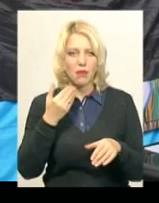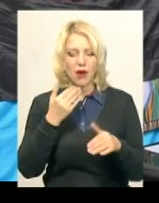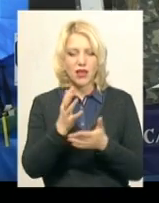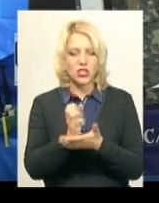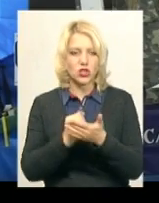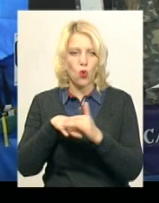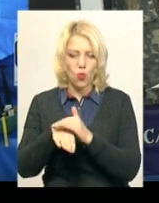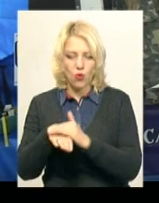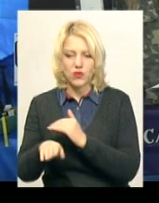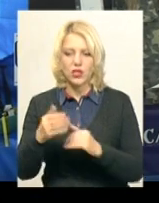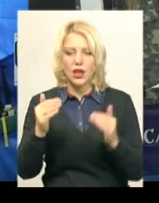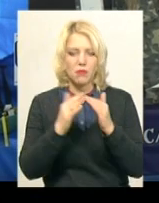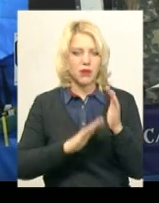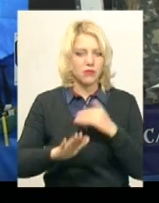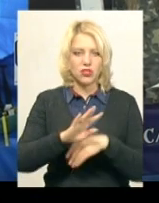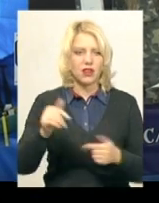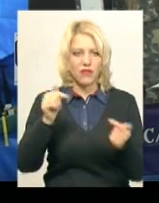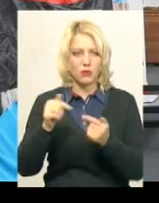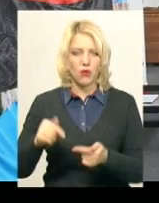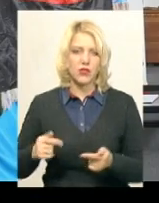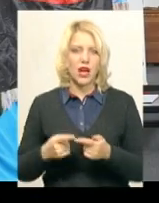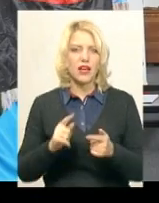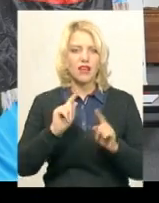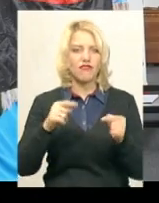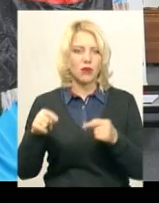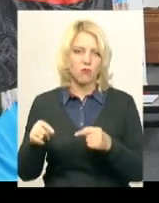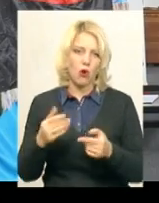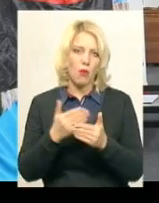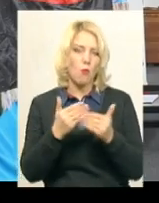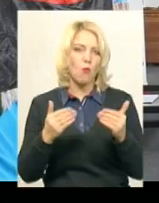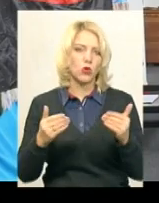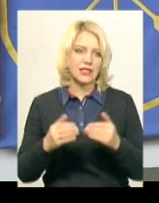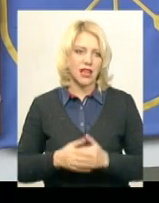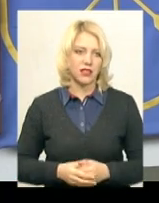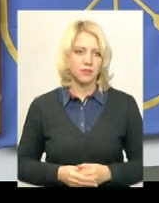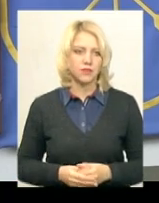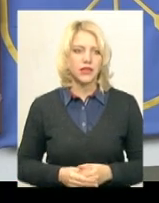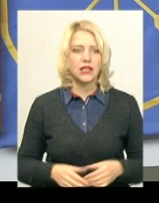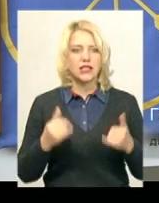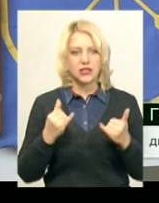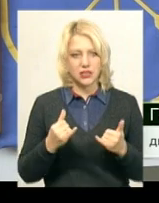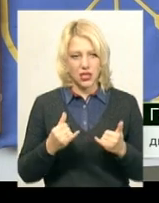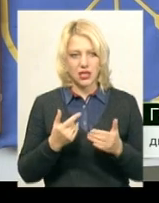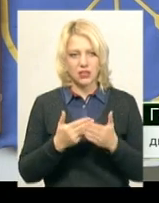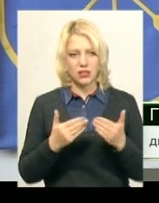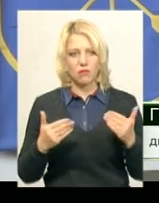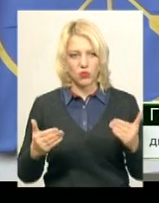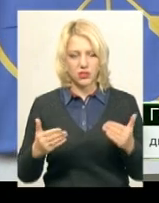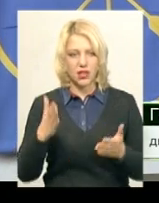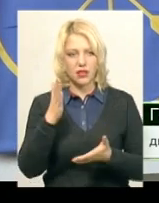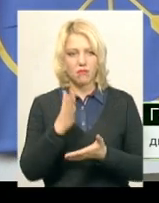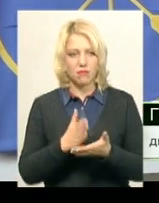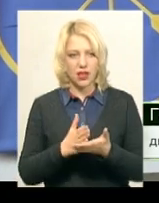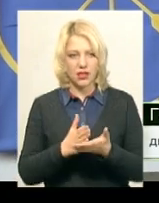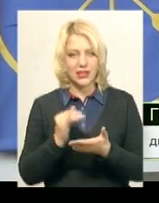приміщення не відповідає музейним вимогам, каже директор музею історії міста Хмельницького Галина Барабаш. Зараз музей історії міста має